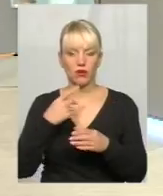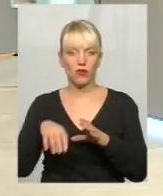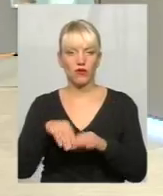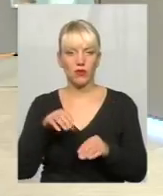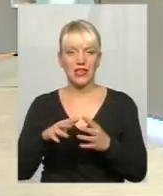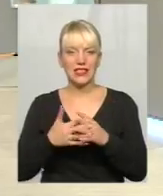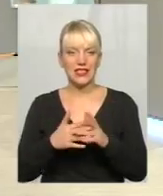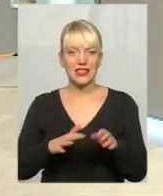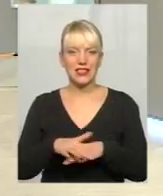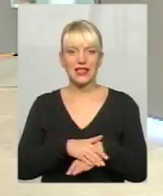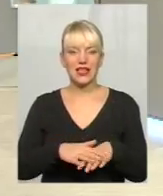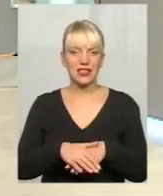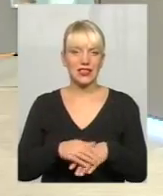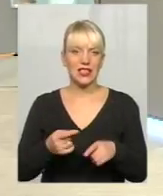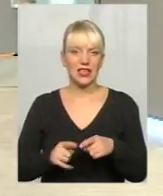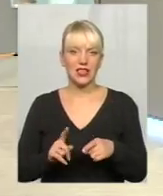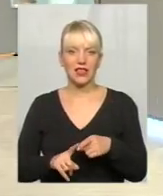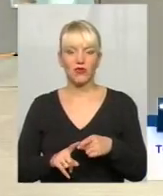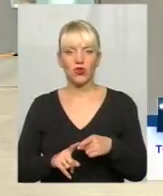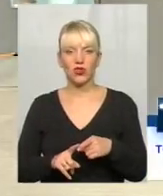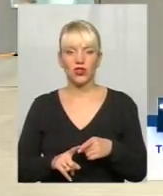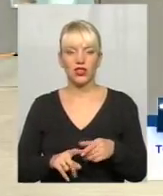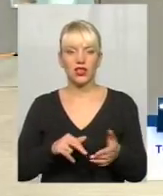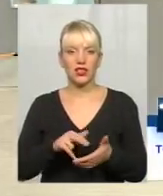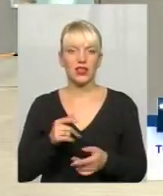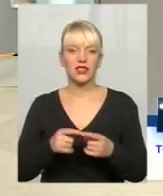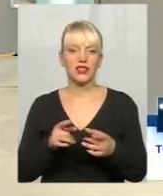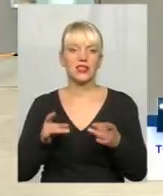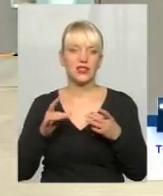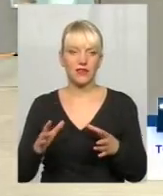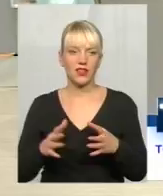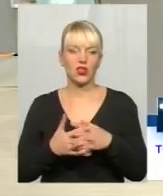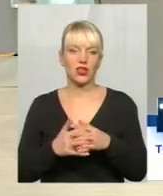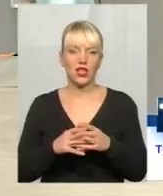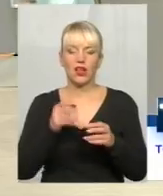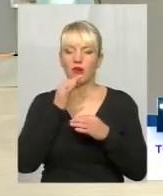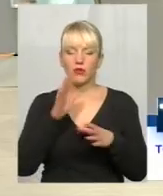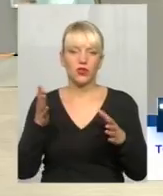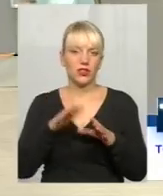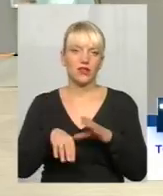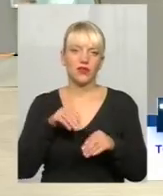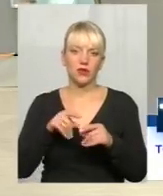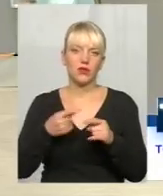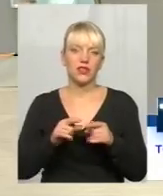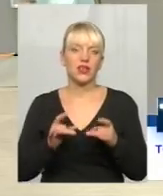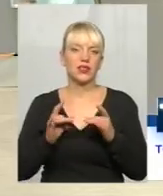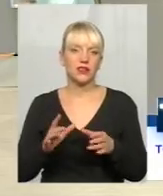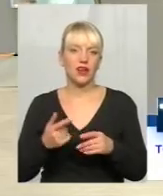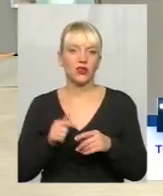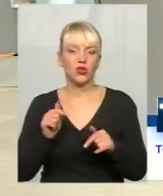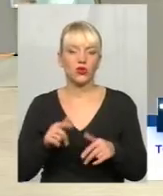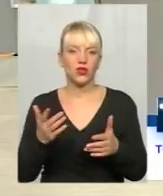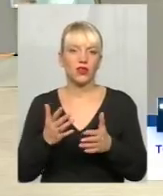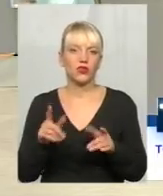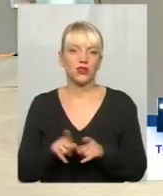сільське населення, воно йде, ну, все село йде, так? Це свято в селах, будь-які вибори, по суті, це свято. Тут якось так вийшло, що,